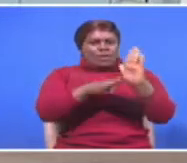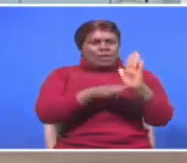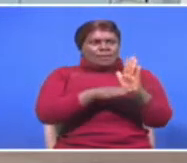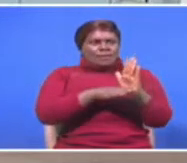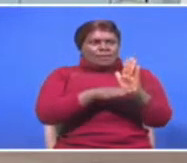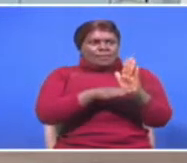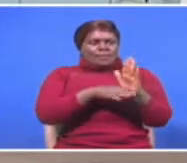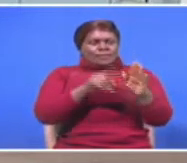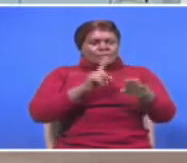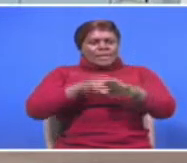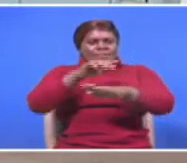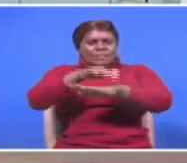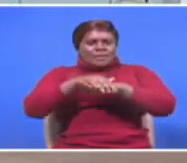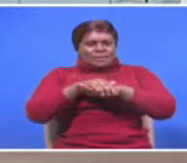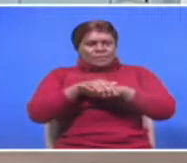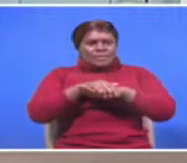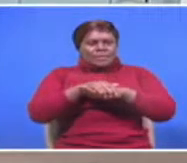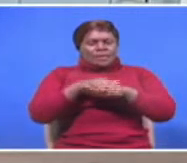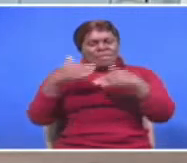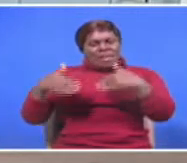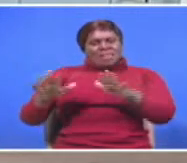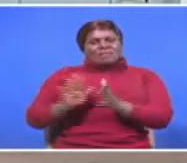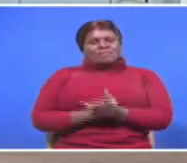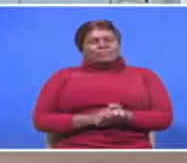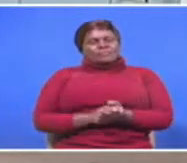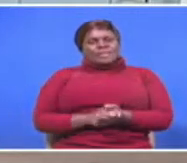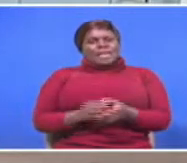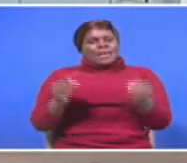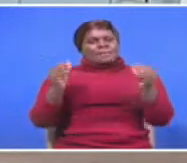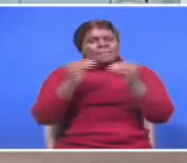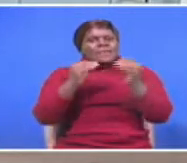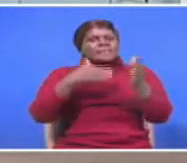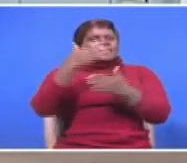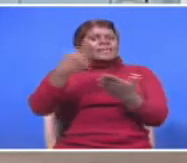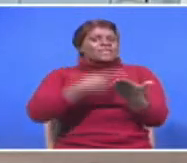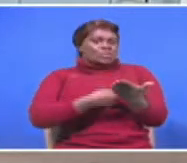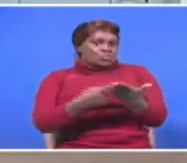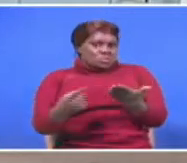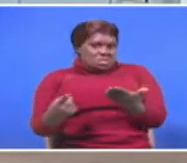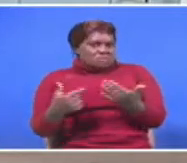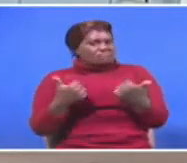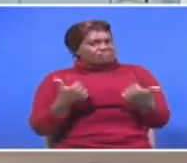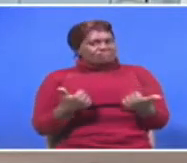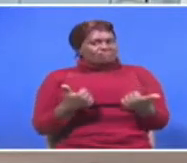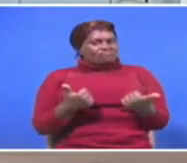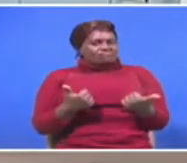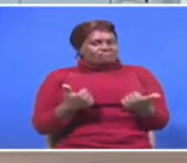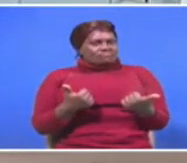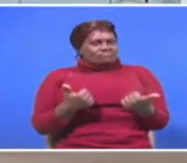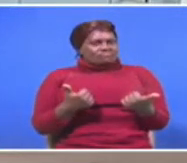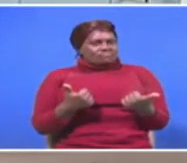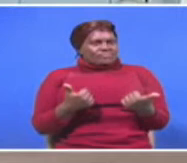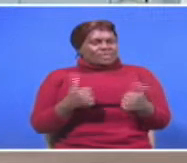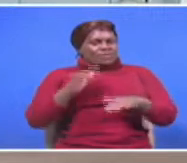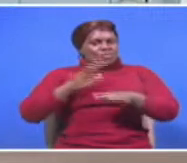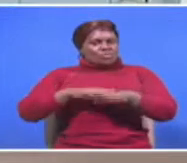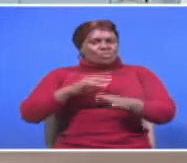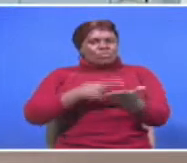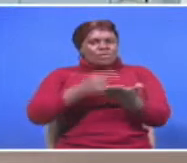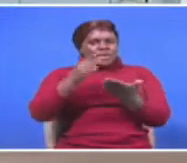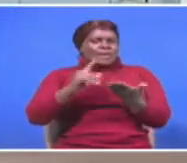ya tarifa za kingerezo. Na basi iju kwa hili na mochia yeye. Huwa kipenda wiki jaya yopia. Kusapata tarifa zaidi na kutakia wikendi njema.